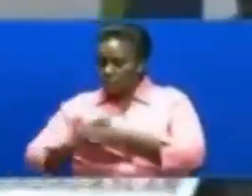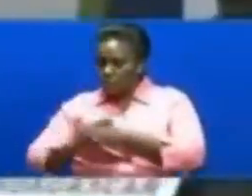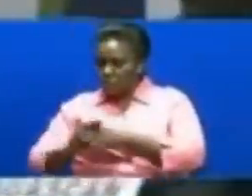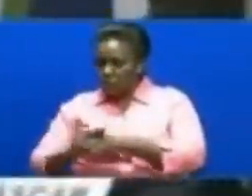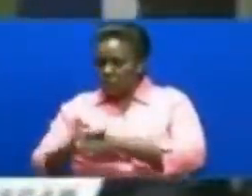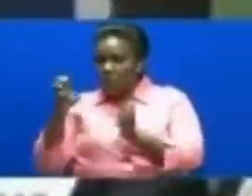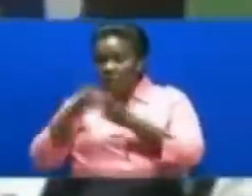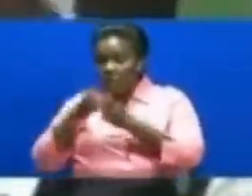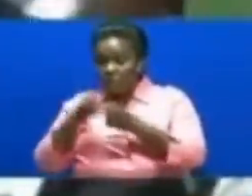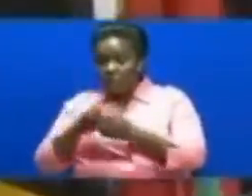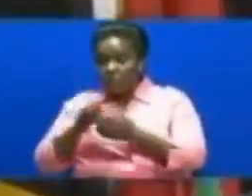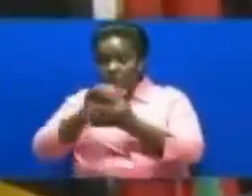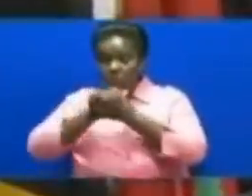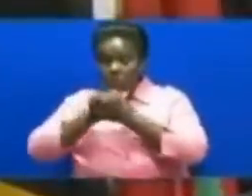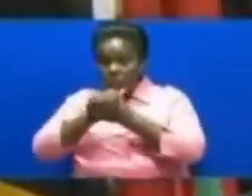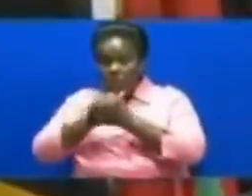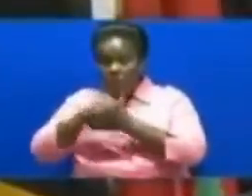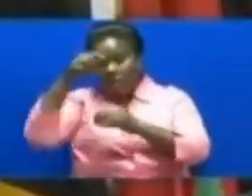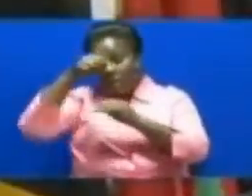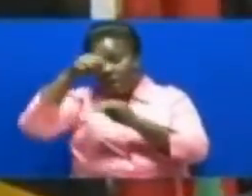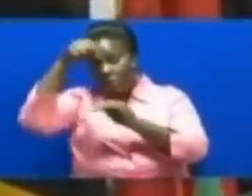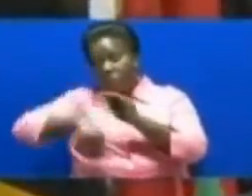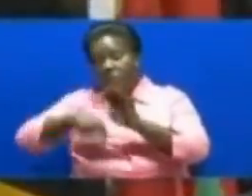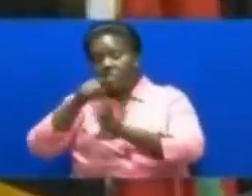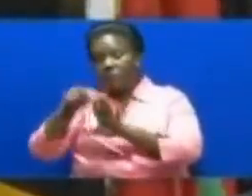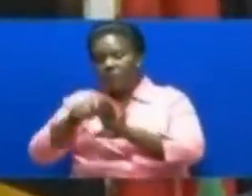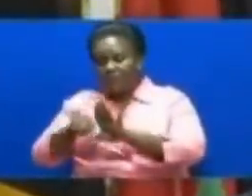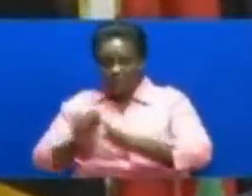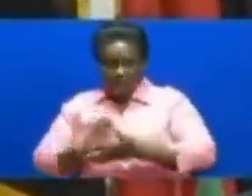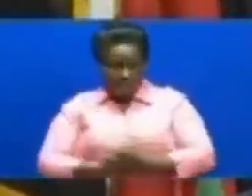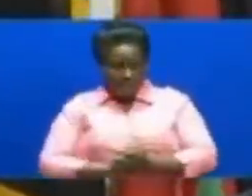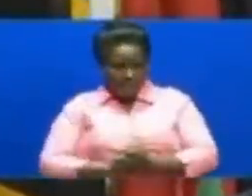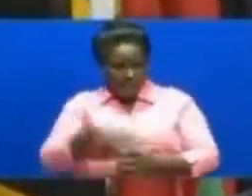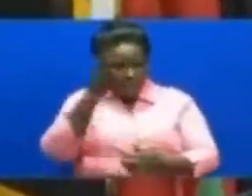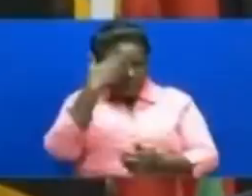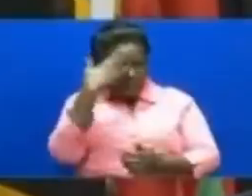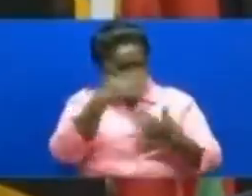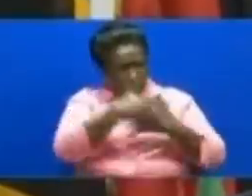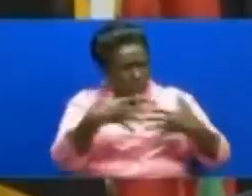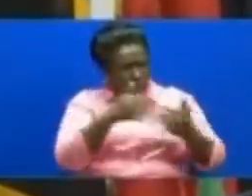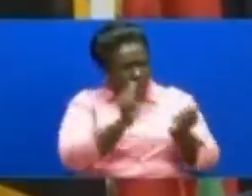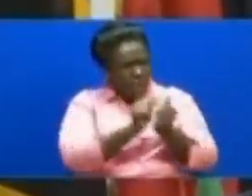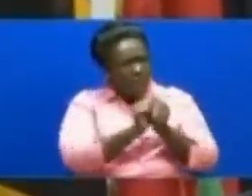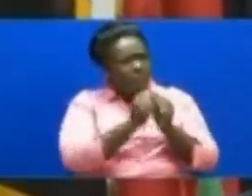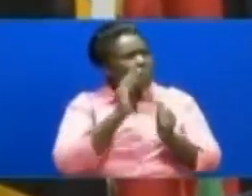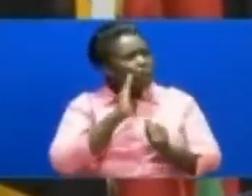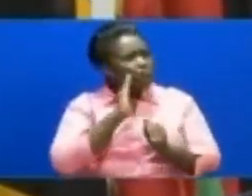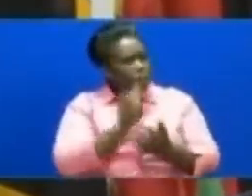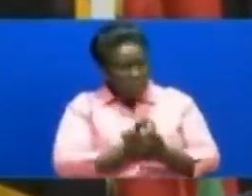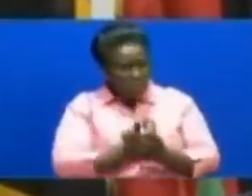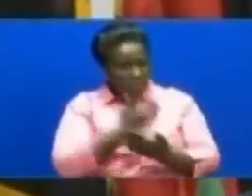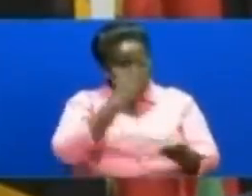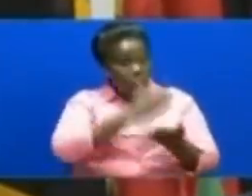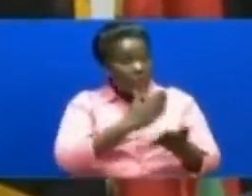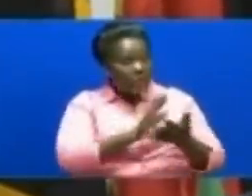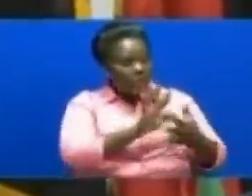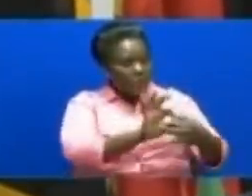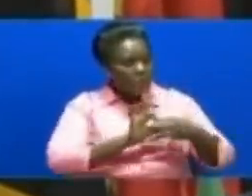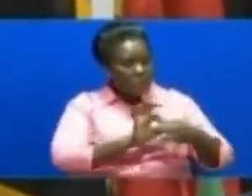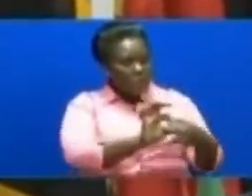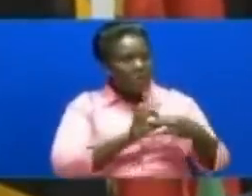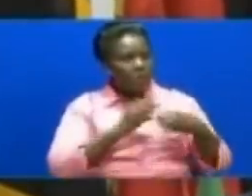Sadek Kama mjuwavyo luga ni chombo muhimu Katika kuimarisha mahusiano